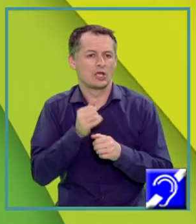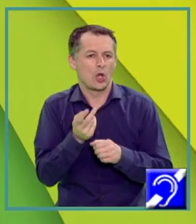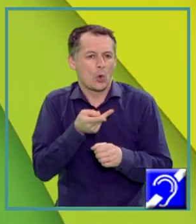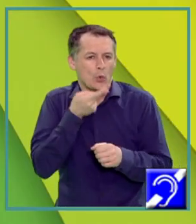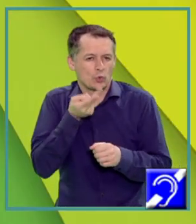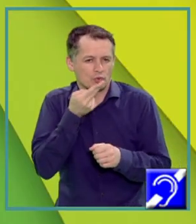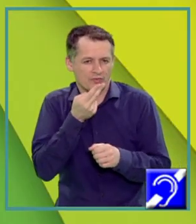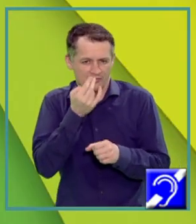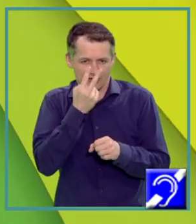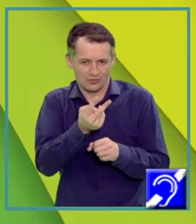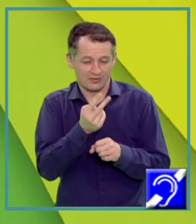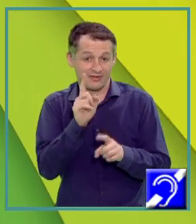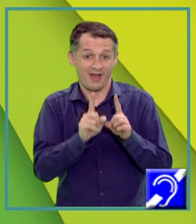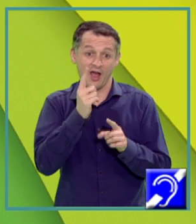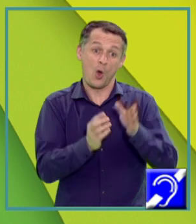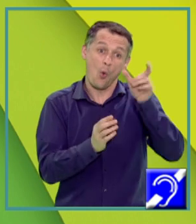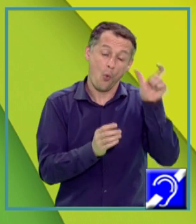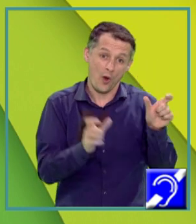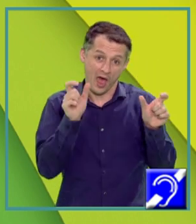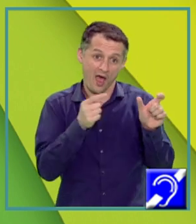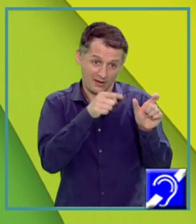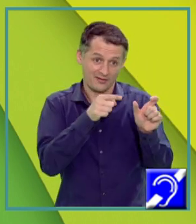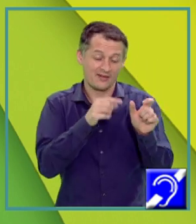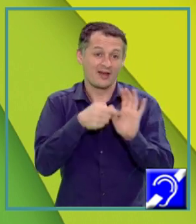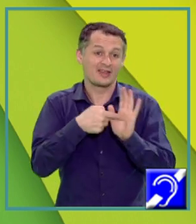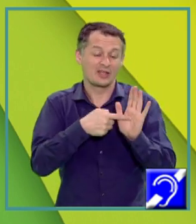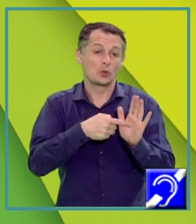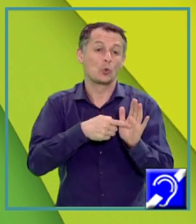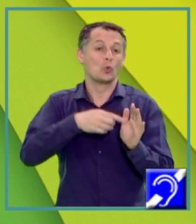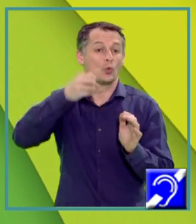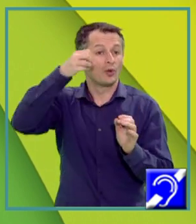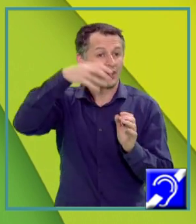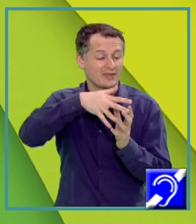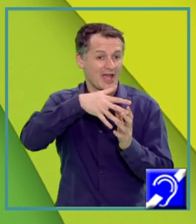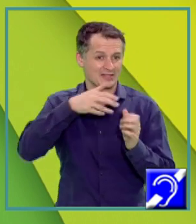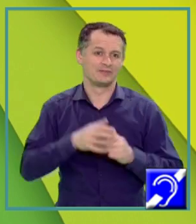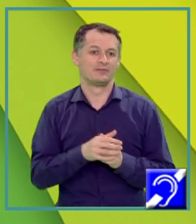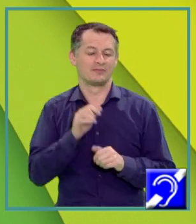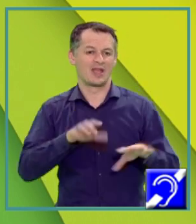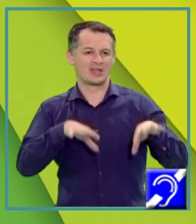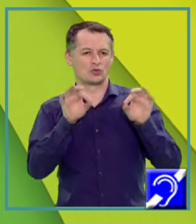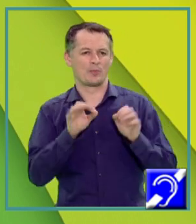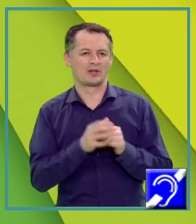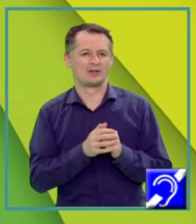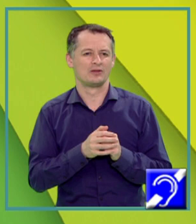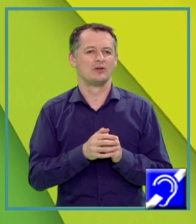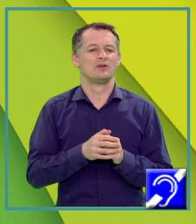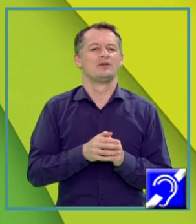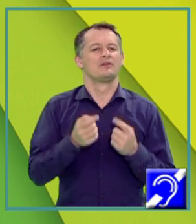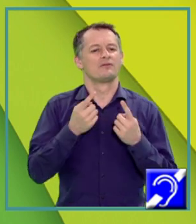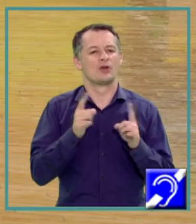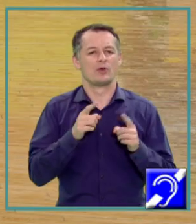una dintre sfere este iluminată cu radiații ultraviolete. A descoperit efectul fotoelectric.